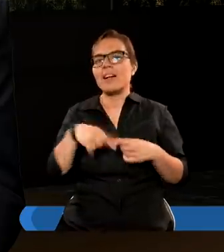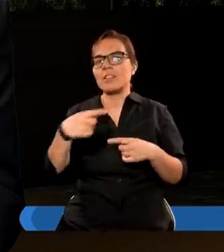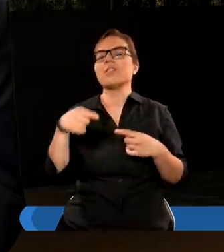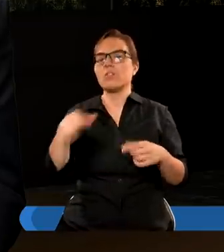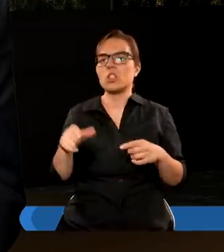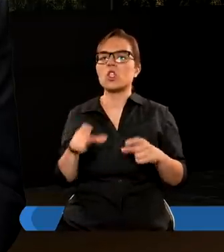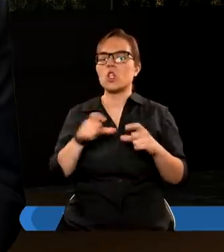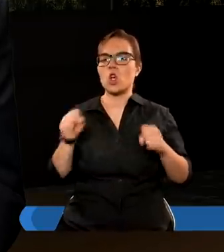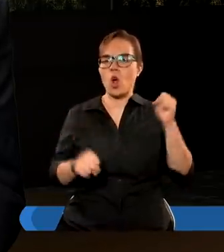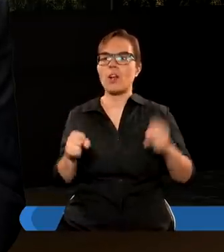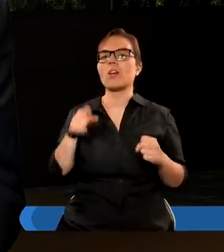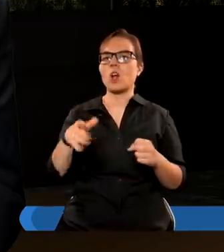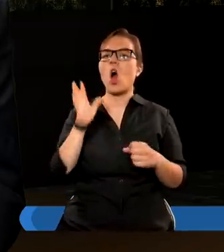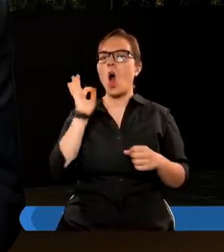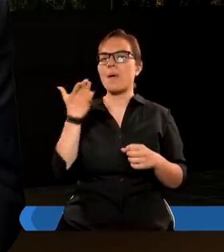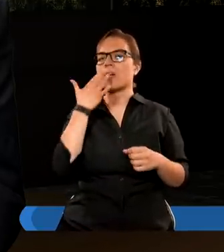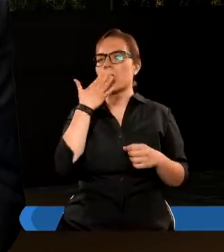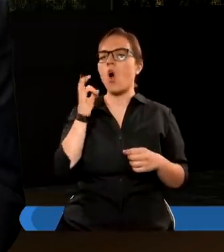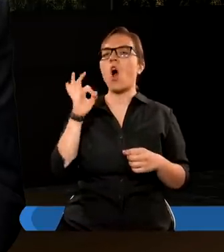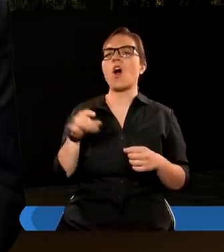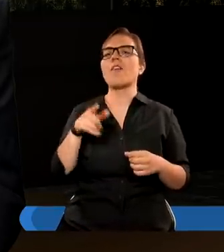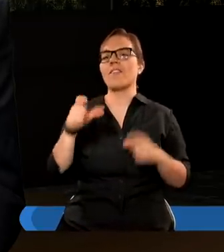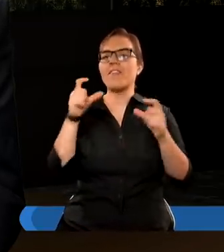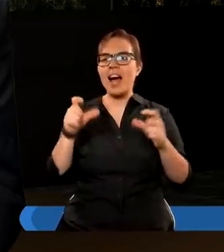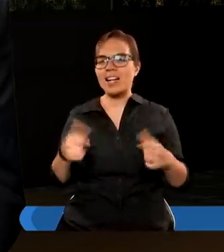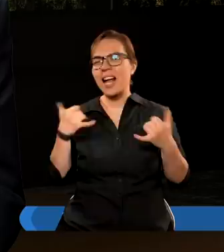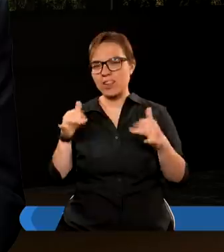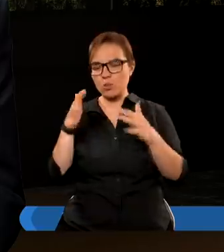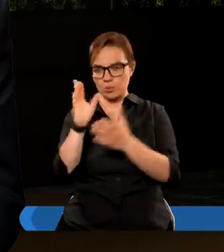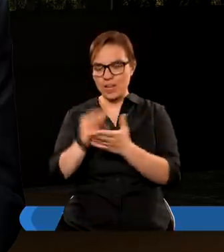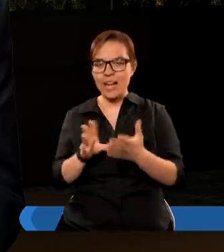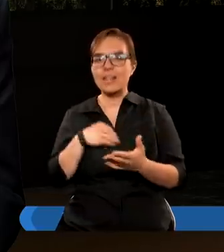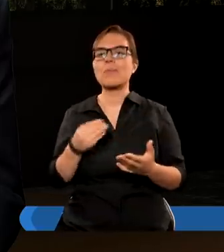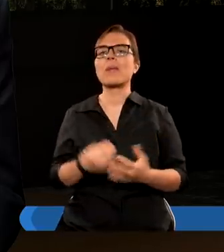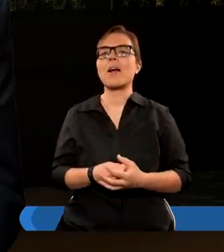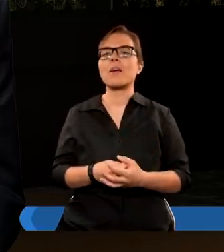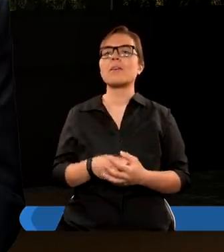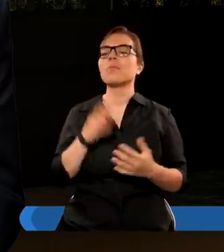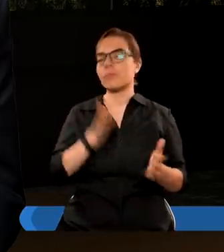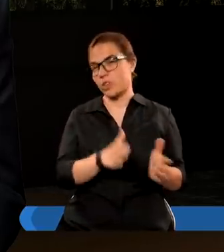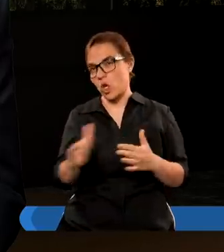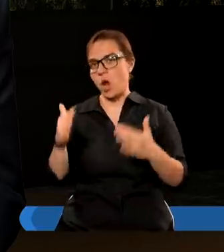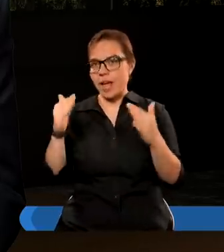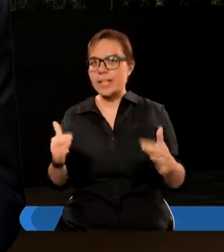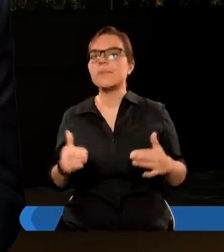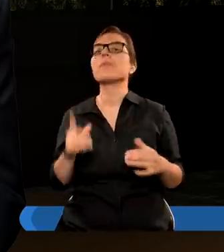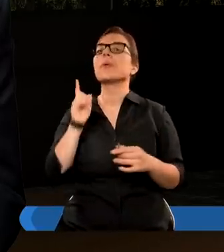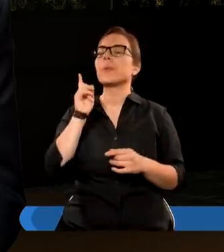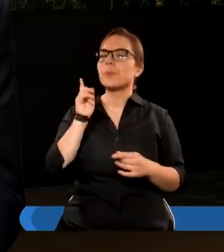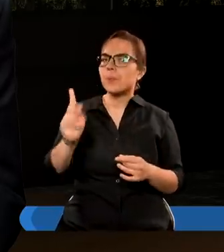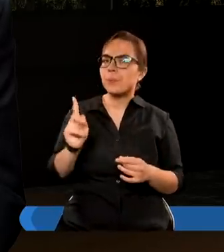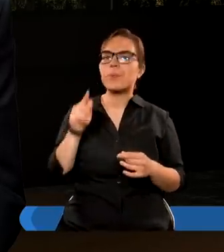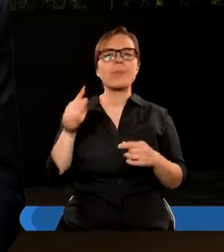okresie sądu, o czym będzie mowa w następnym wersecie już, prawda, czy w kolejnym. Zatem